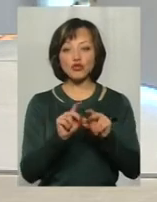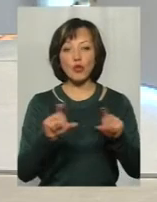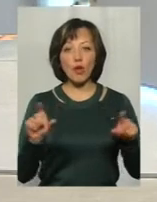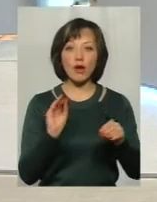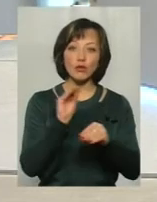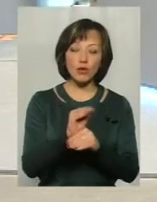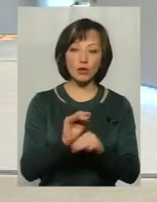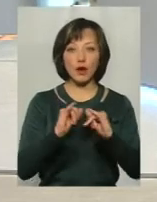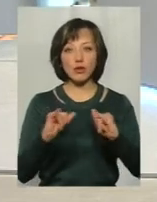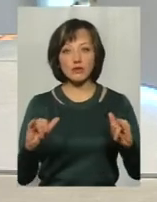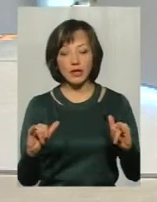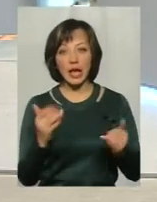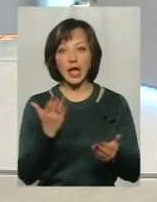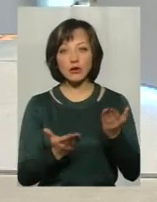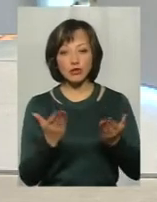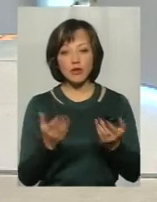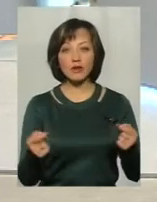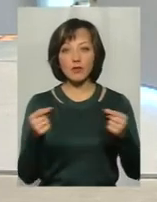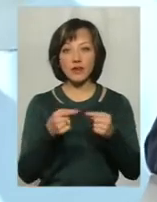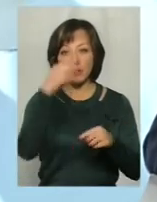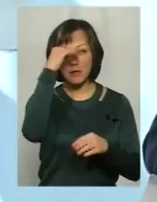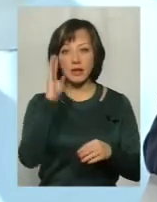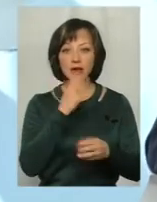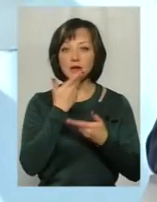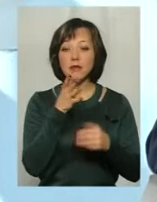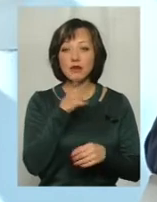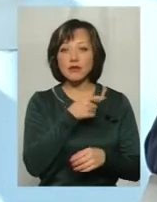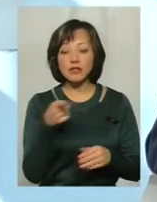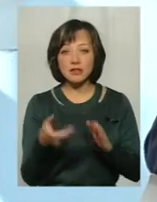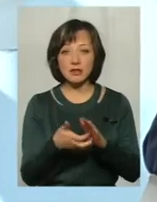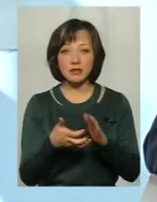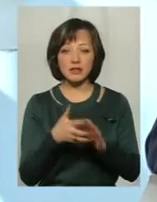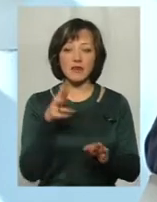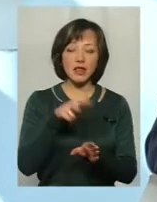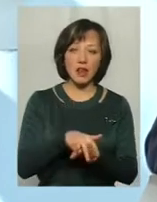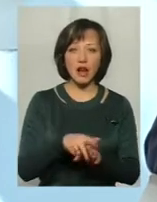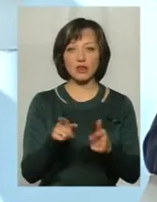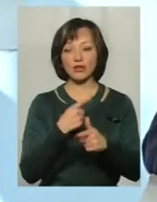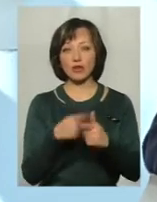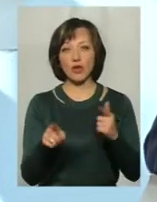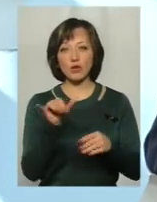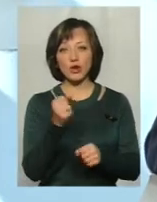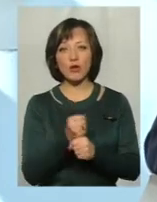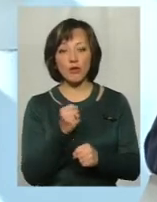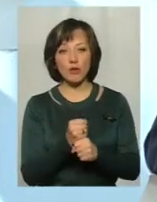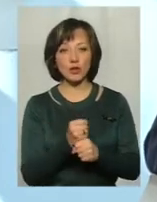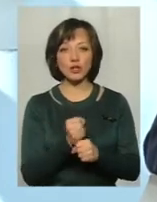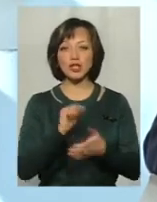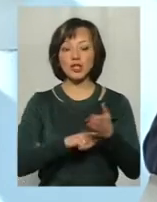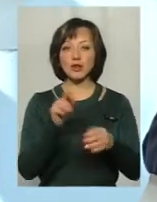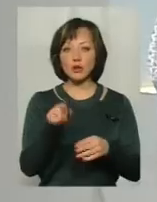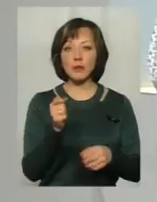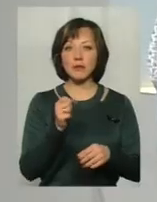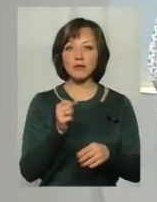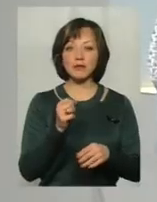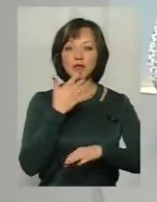доповнити, розвинути. Якщо ж, відповідно, батьки не мають часу, через те, що вони завантажені, через те, що в них робота, через те, що вони